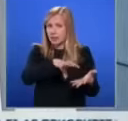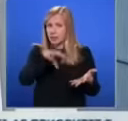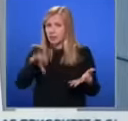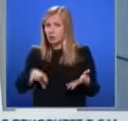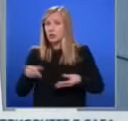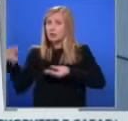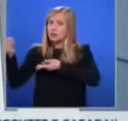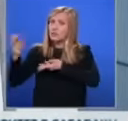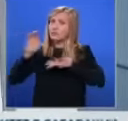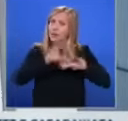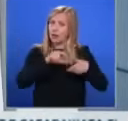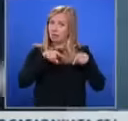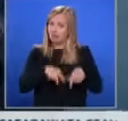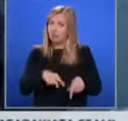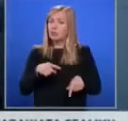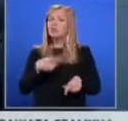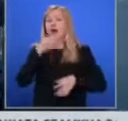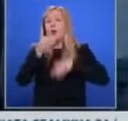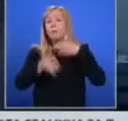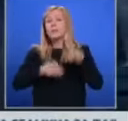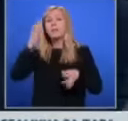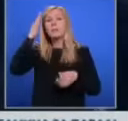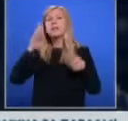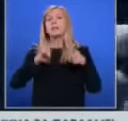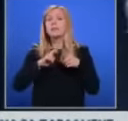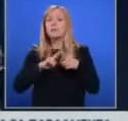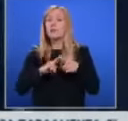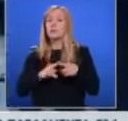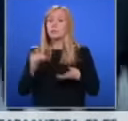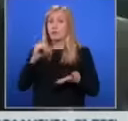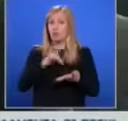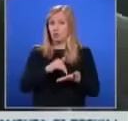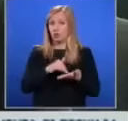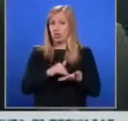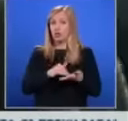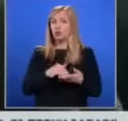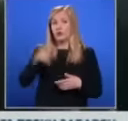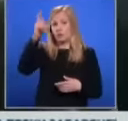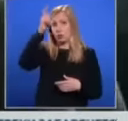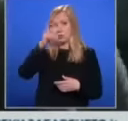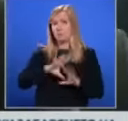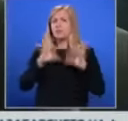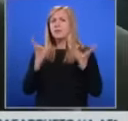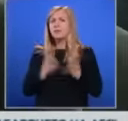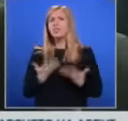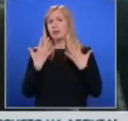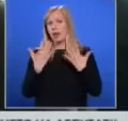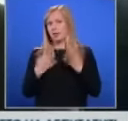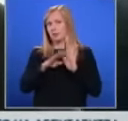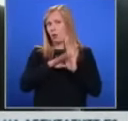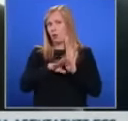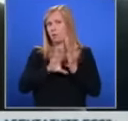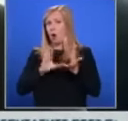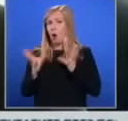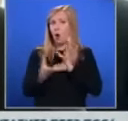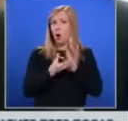средства, обясни министр Полев при посещението си за обмяна на опит с подобни паркове в Турция. Всички 10 програми с общ ресурс